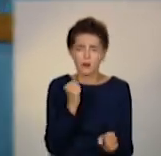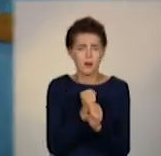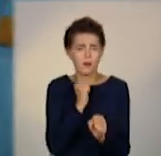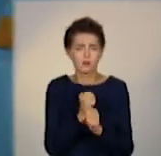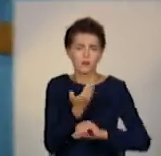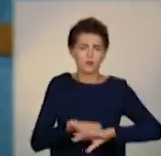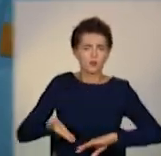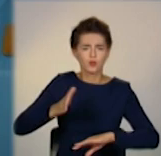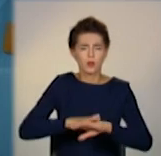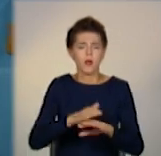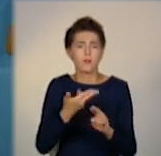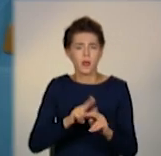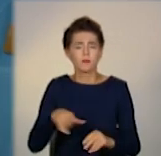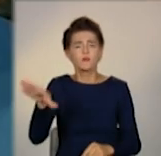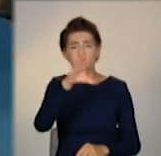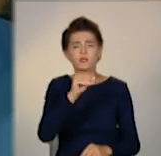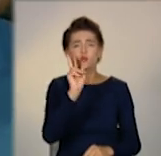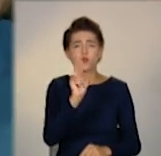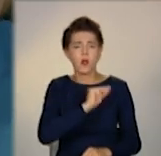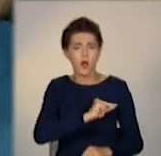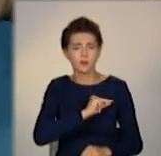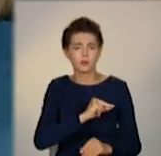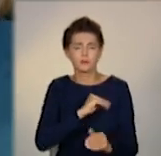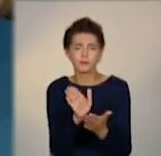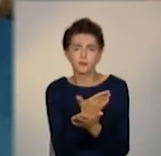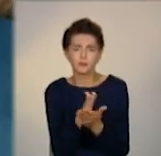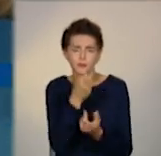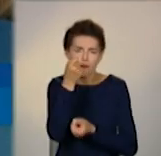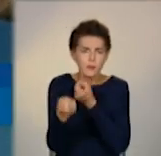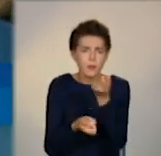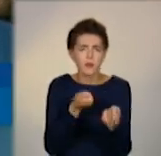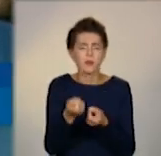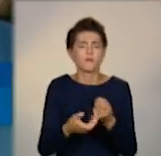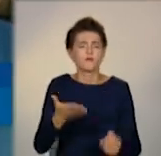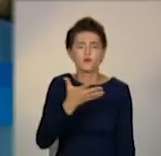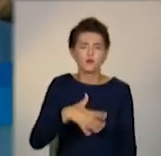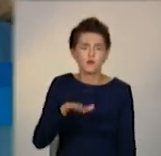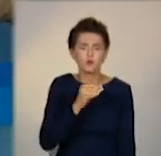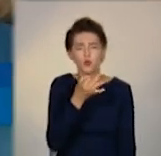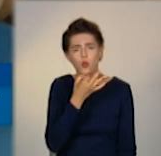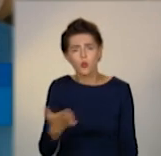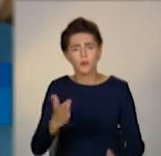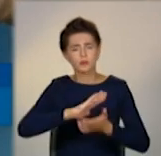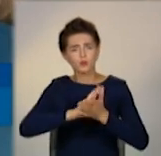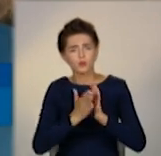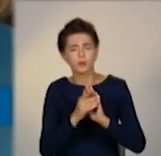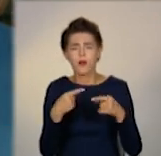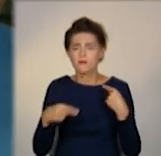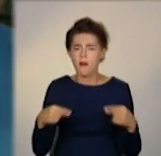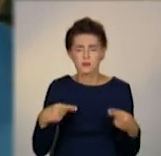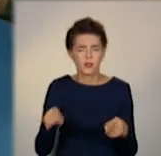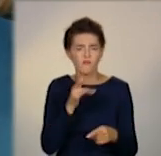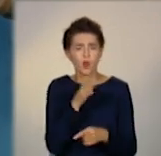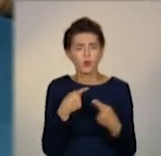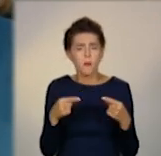персонал обирають. Прискіпливо. У мене нас, сістрі, владіють повністю не відповідною допомогою при будь ситуаціях, тому що вони виявляють в будь-який